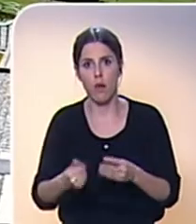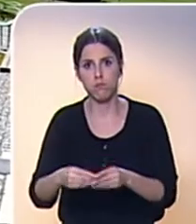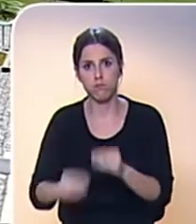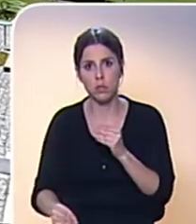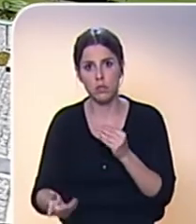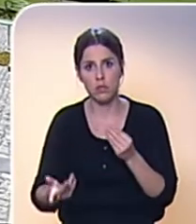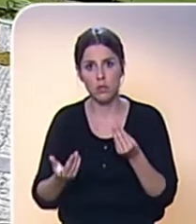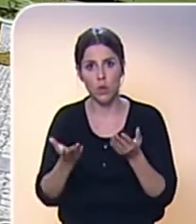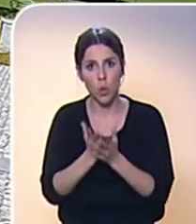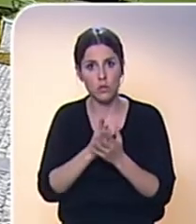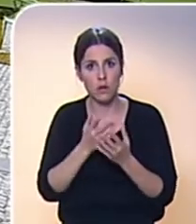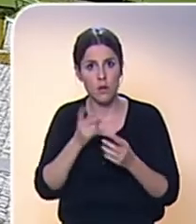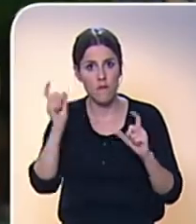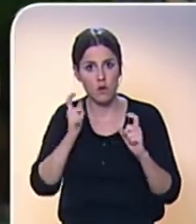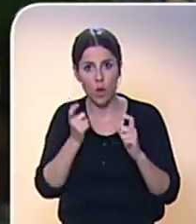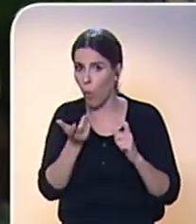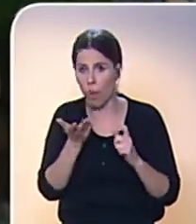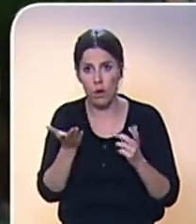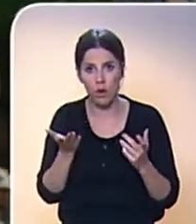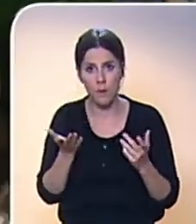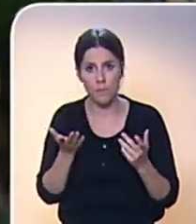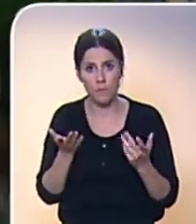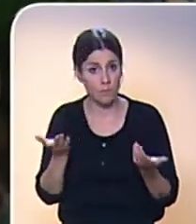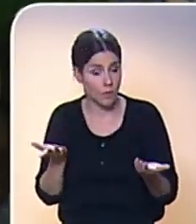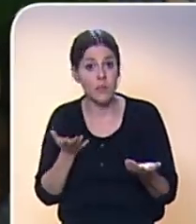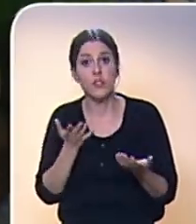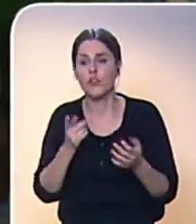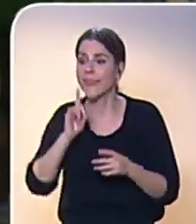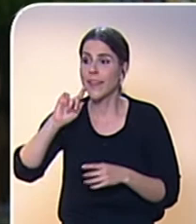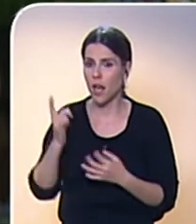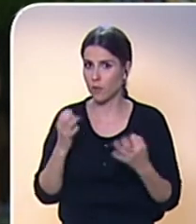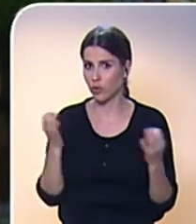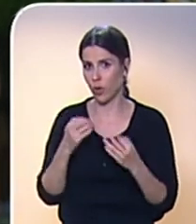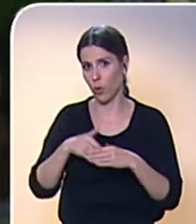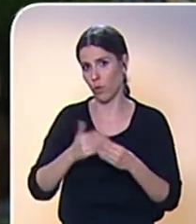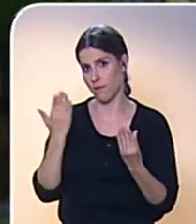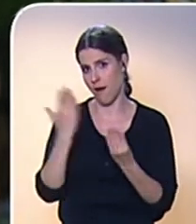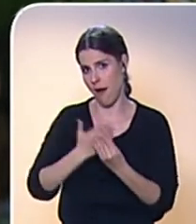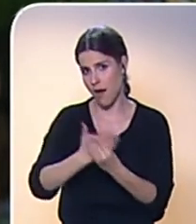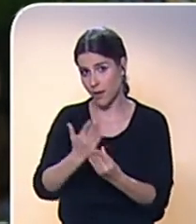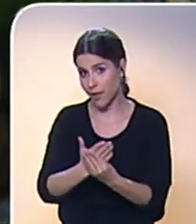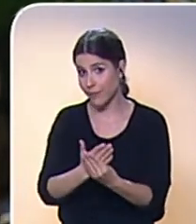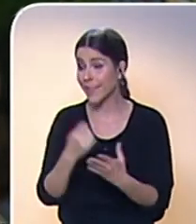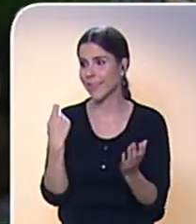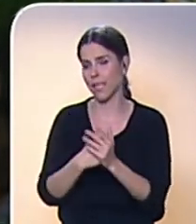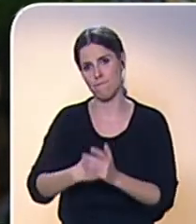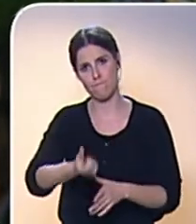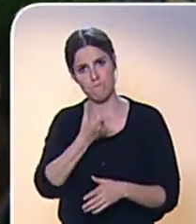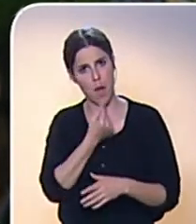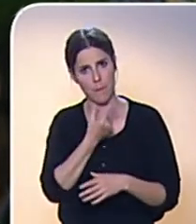fotky zřejmě přijdete, nebo vám odejde karta paměťová. Takže nejlepší formou archivace je určitě do papírové podoby.